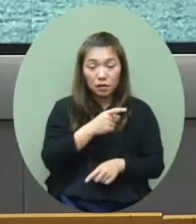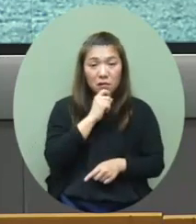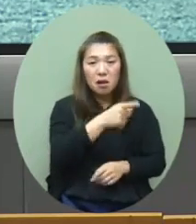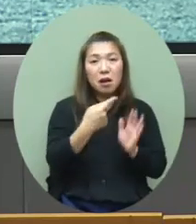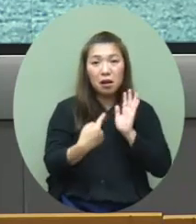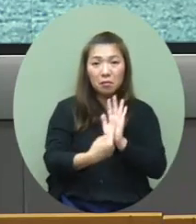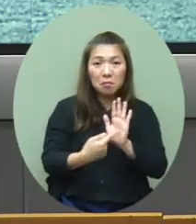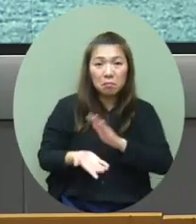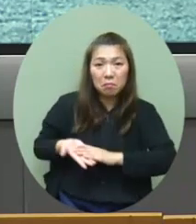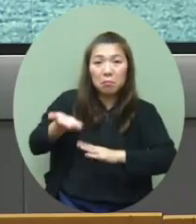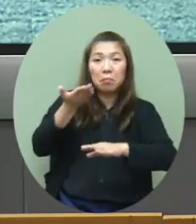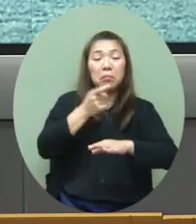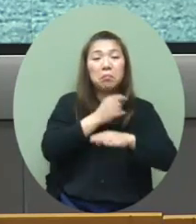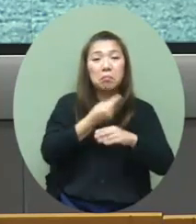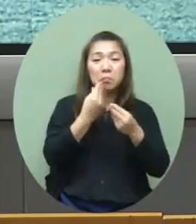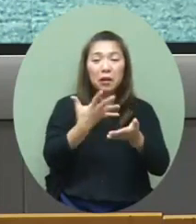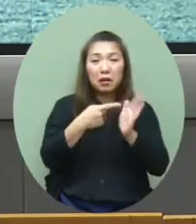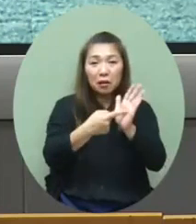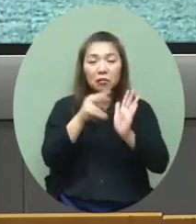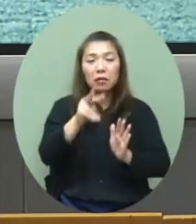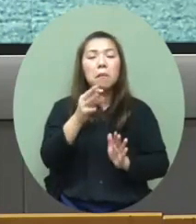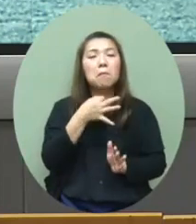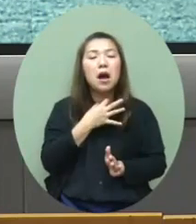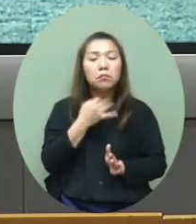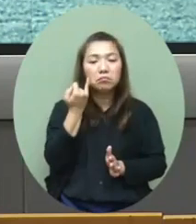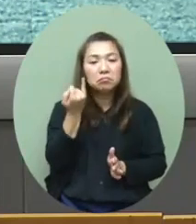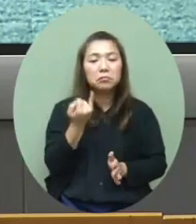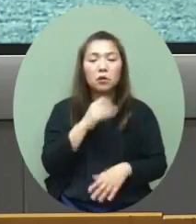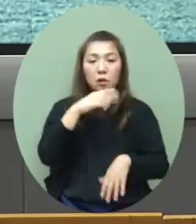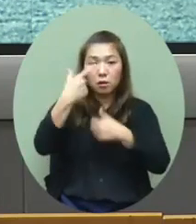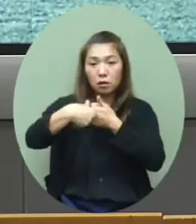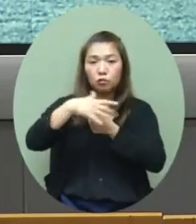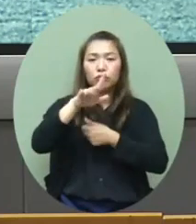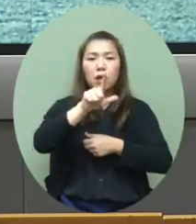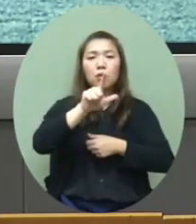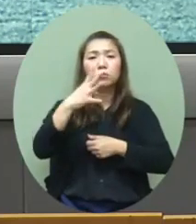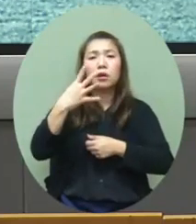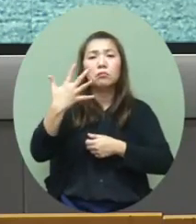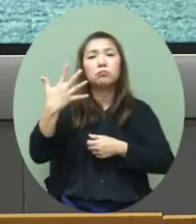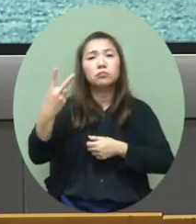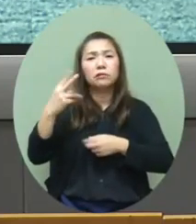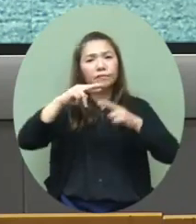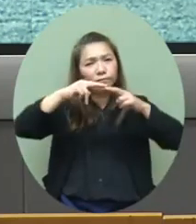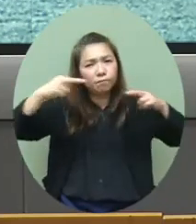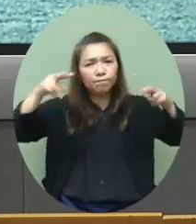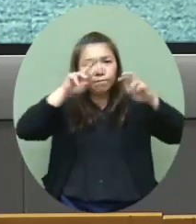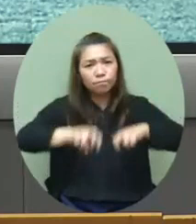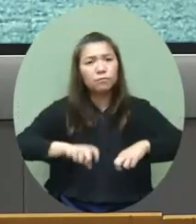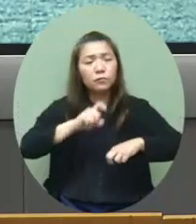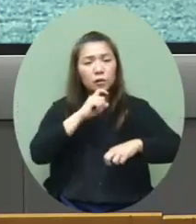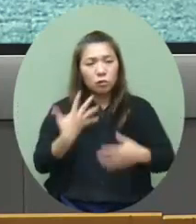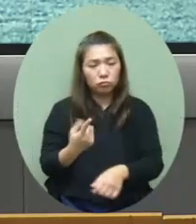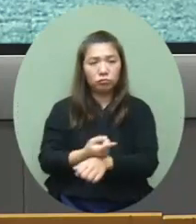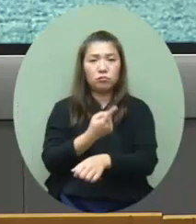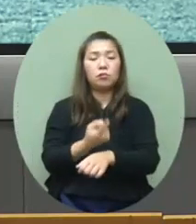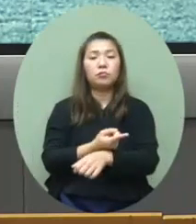我們現在其實所有的個案都有做L452的分析所以現在暫